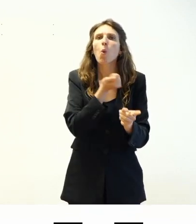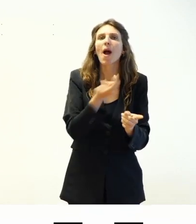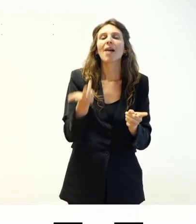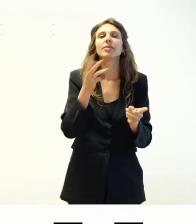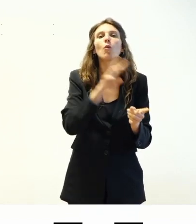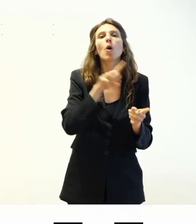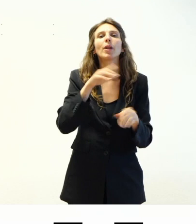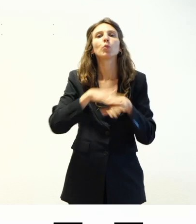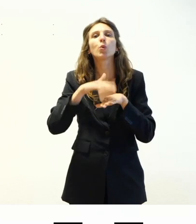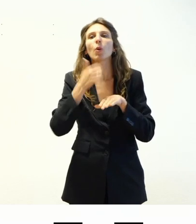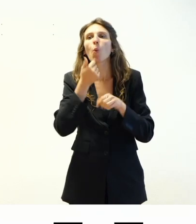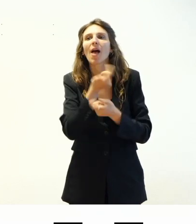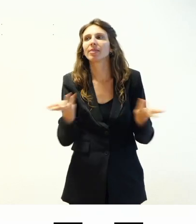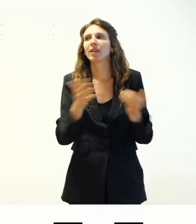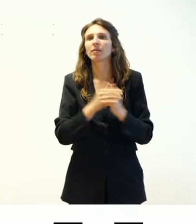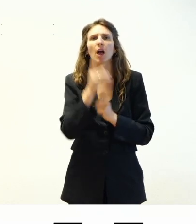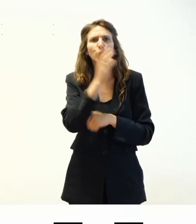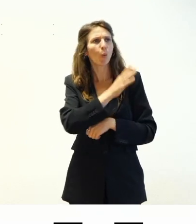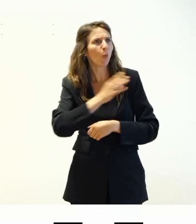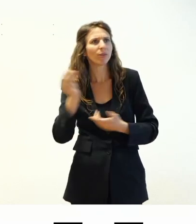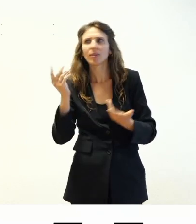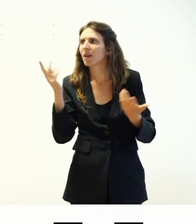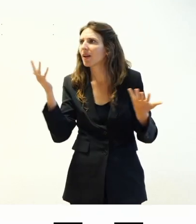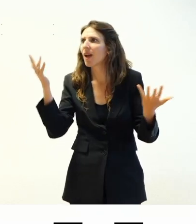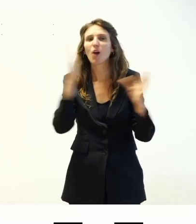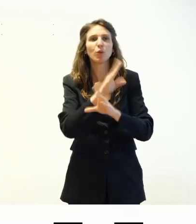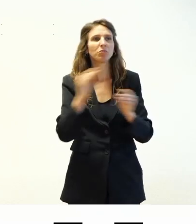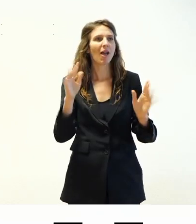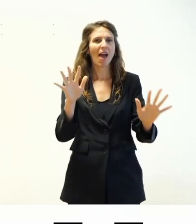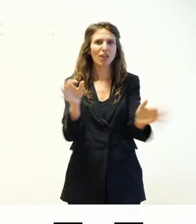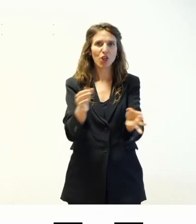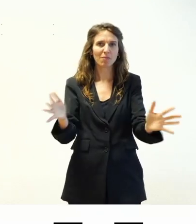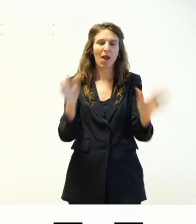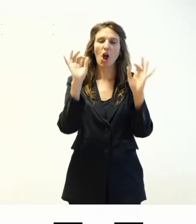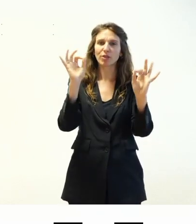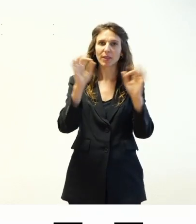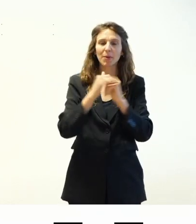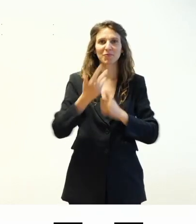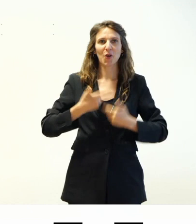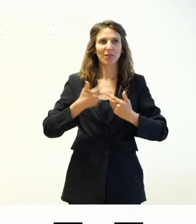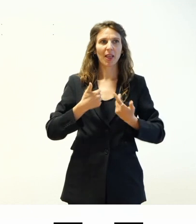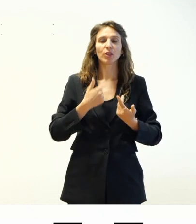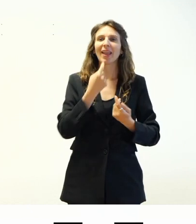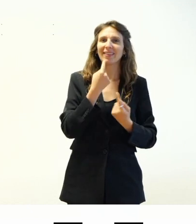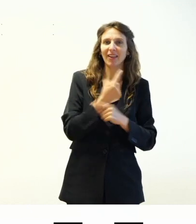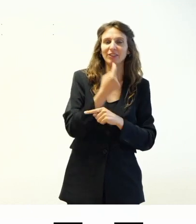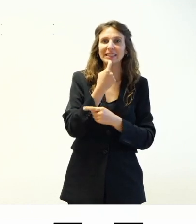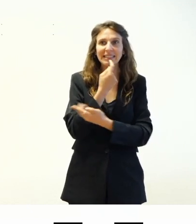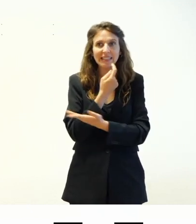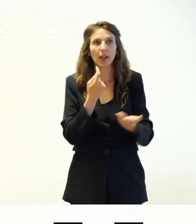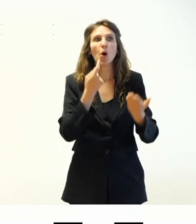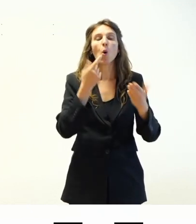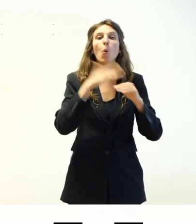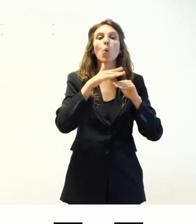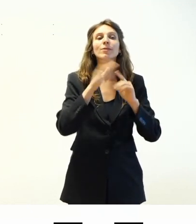WordPress? Tutti, quasi. Beh, non male. Ottimo, sono contento. Quanti di voi lo usano per